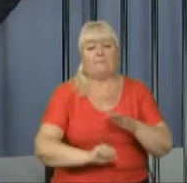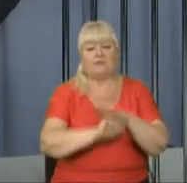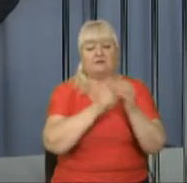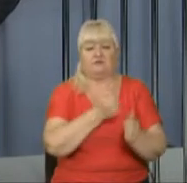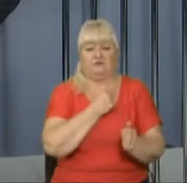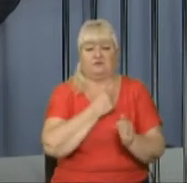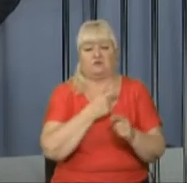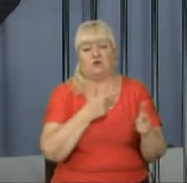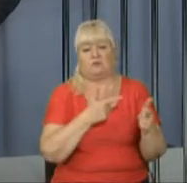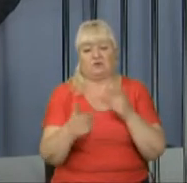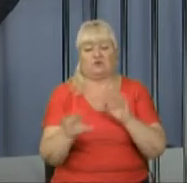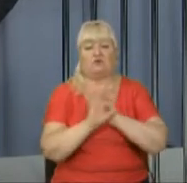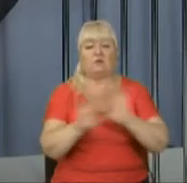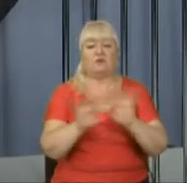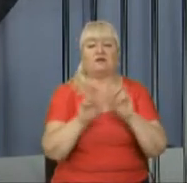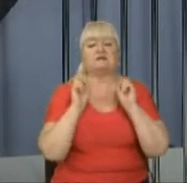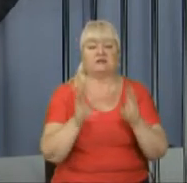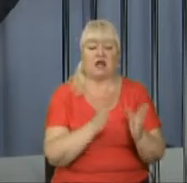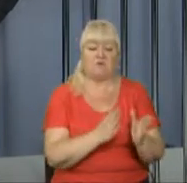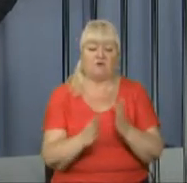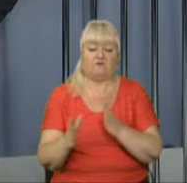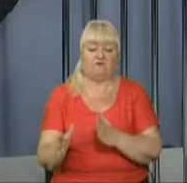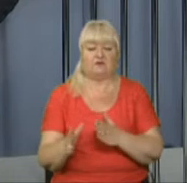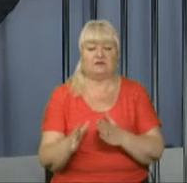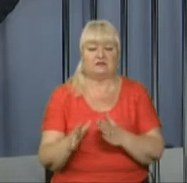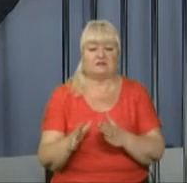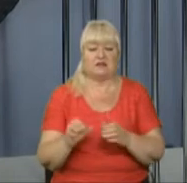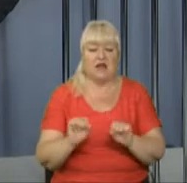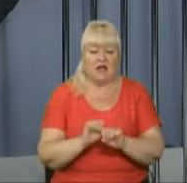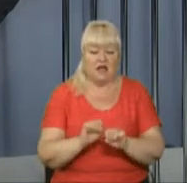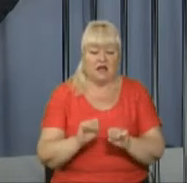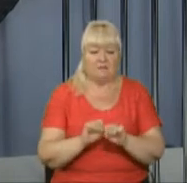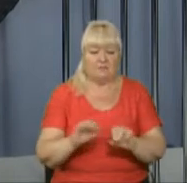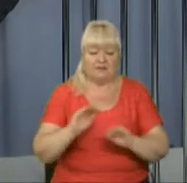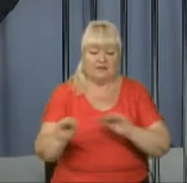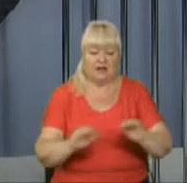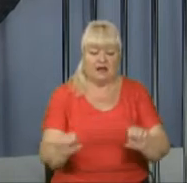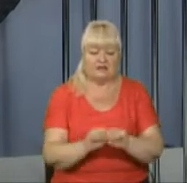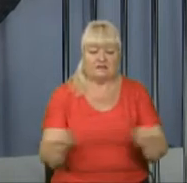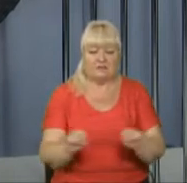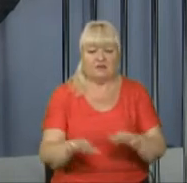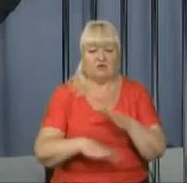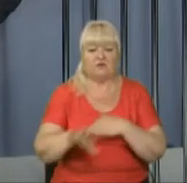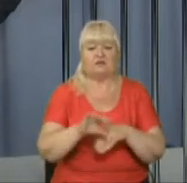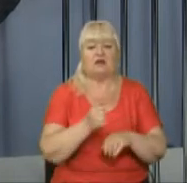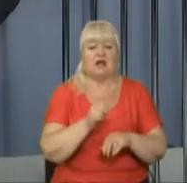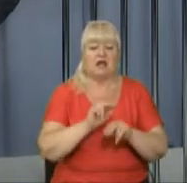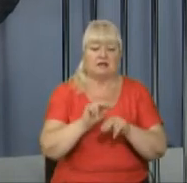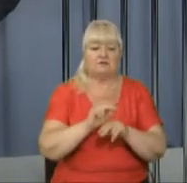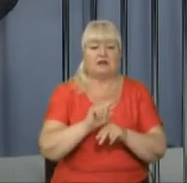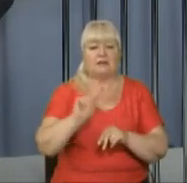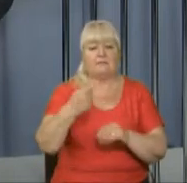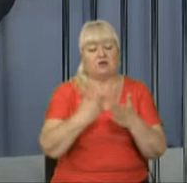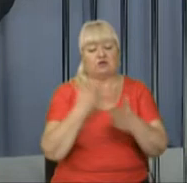підготовки, пояснювали, як поводитись на замінованій території, демонстрували роботу військової техніки та навчали першої